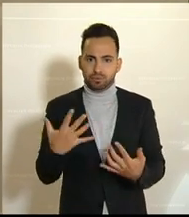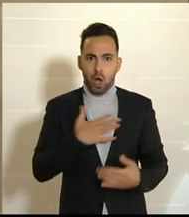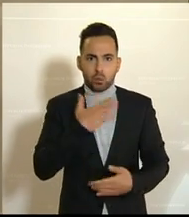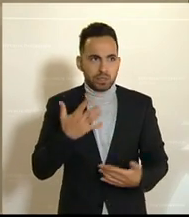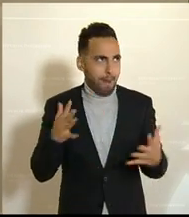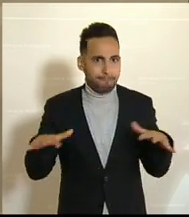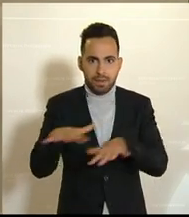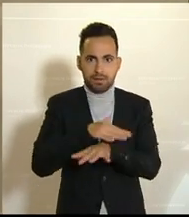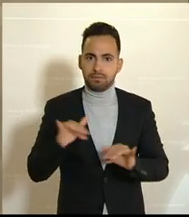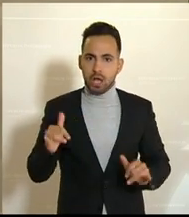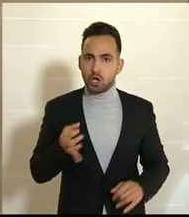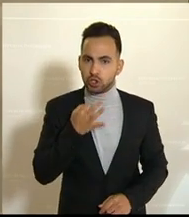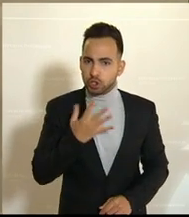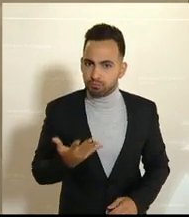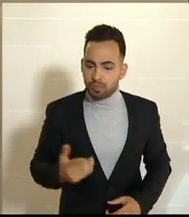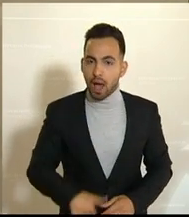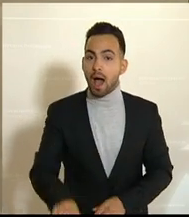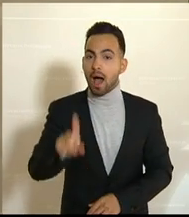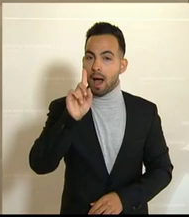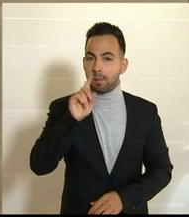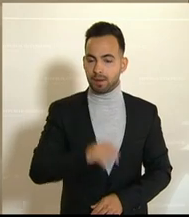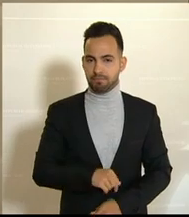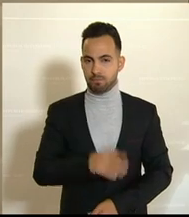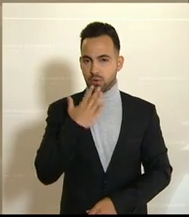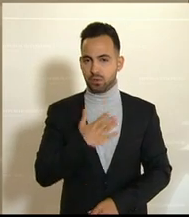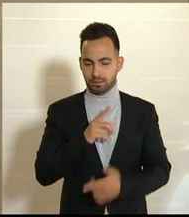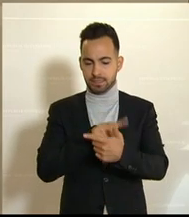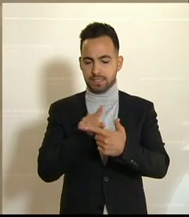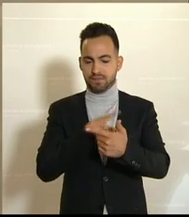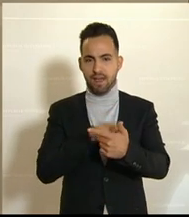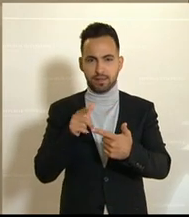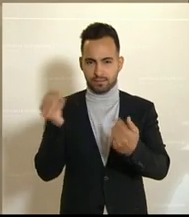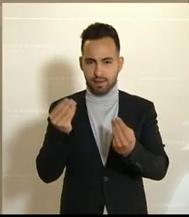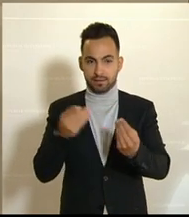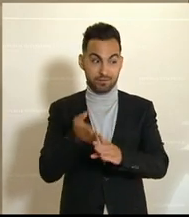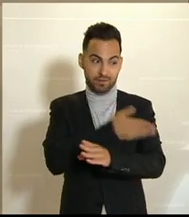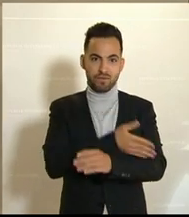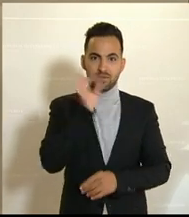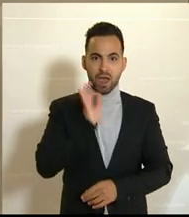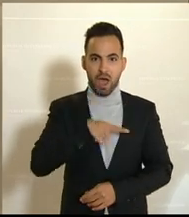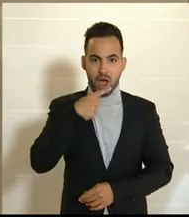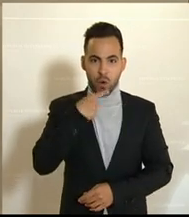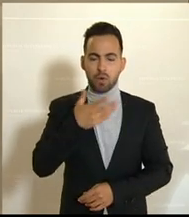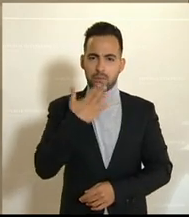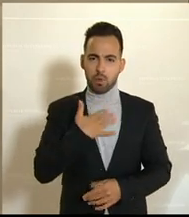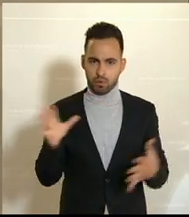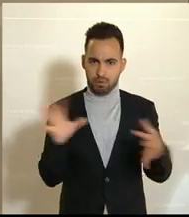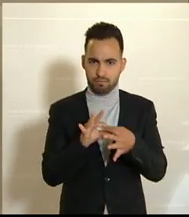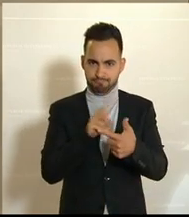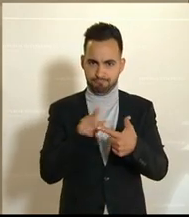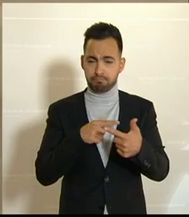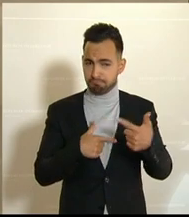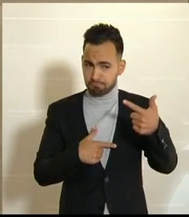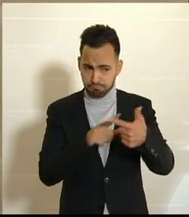Ich möchte aber schon zwei Bemerkungen zu meiner Vorrednerin machen. Ich treffe viele